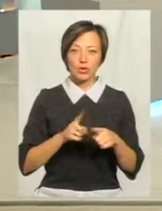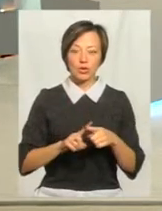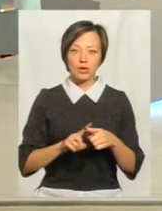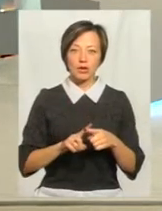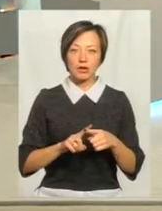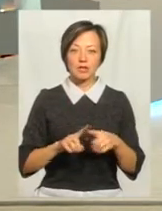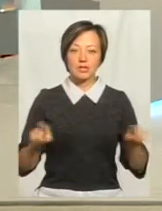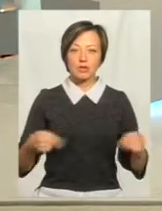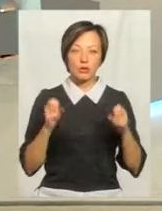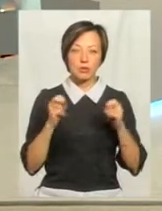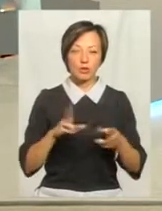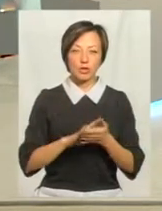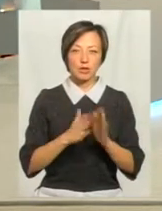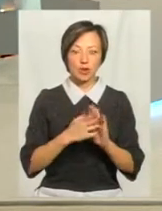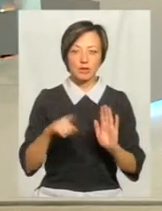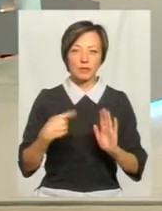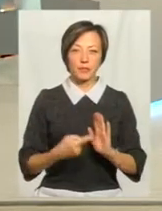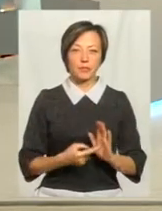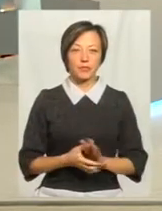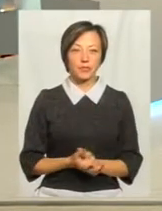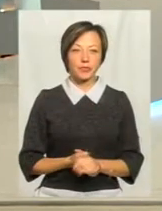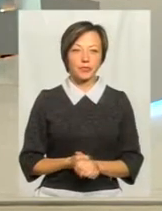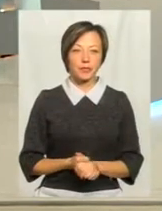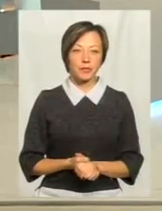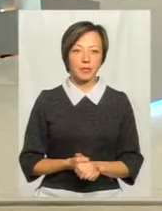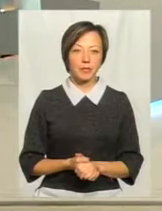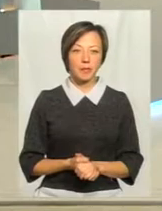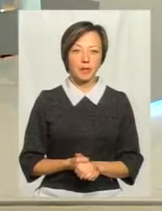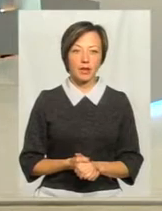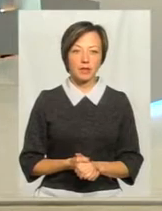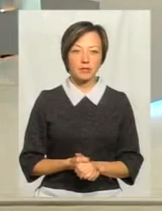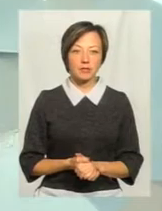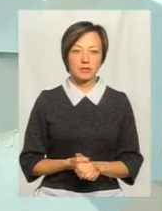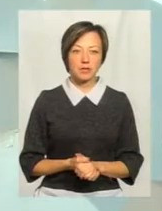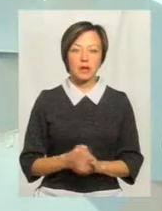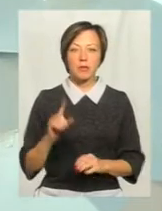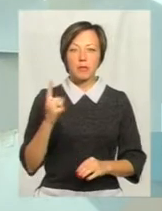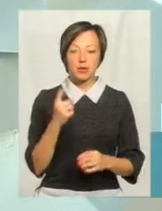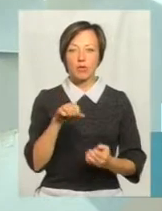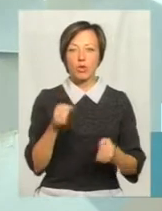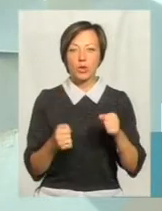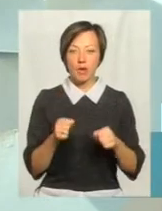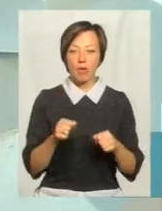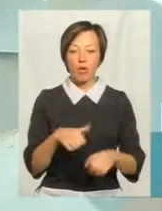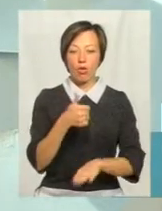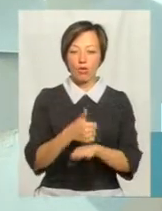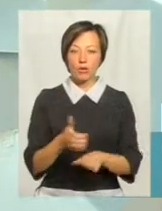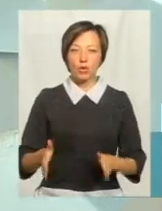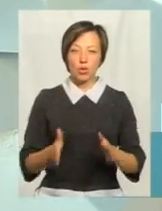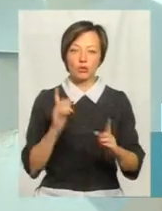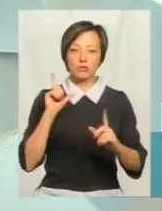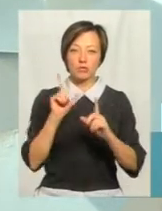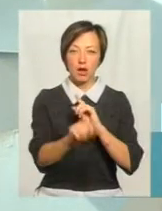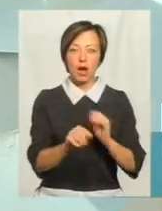не створювати якоїсь небезпечної ситуації? Ну, вперше, потрібно водіям, які знаходяться на головній дорозі, проїхати,